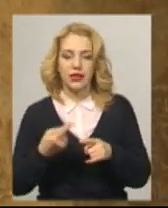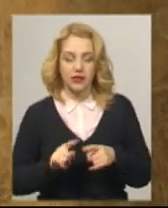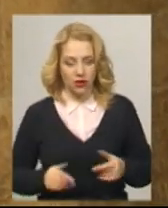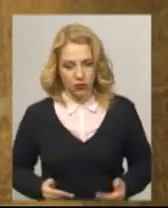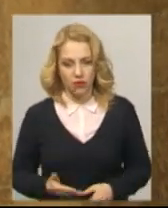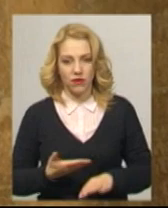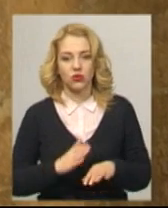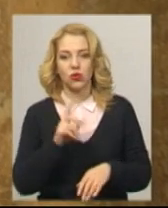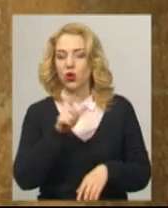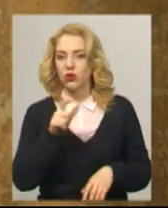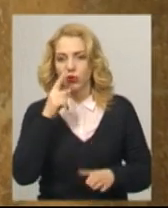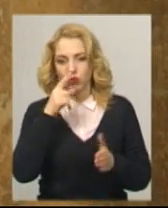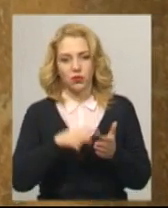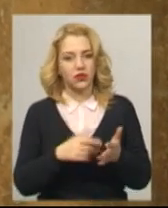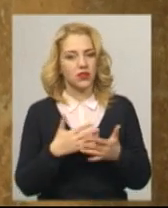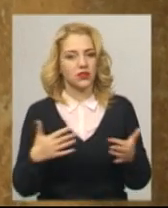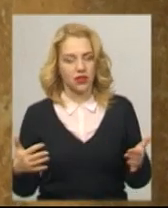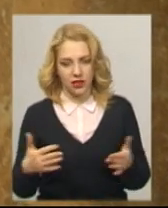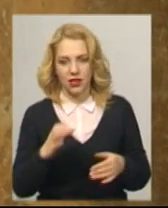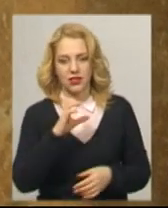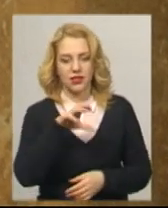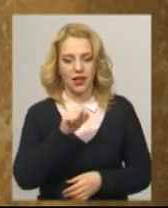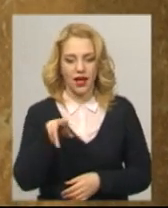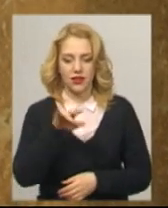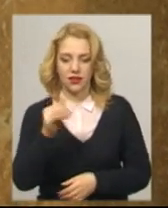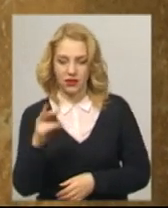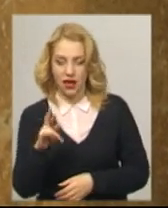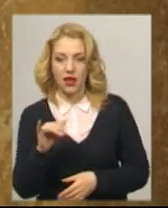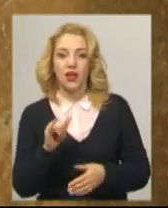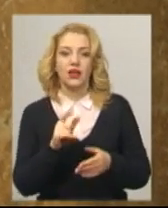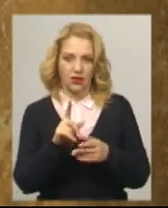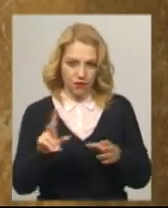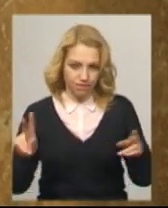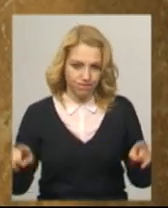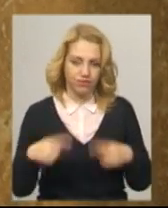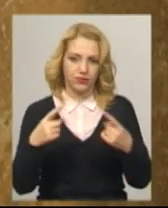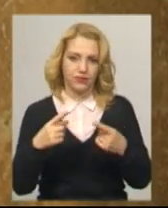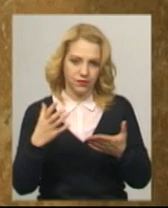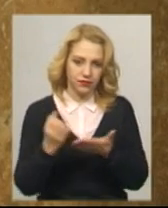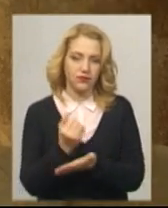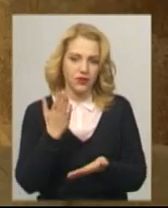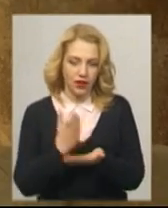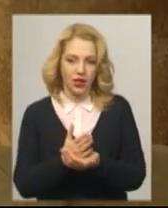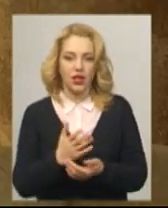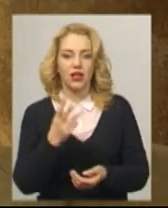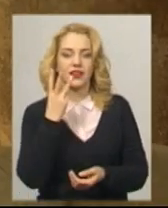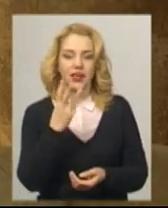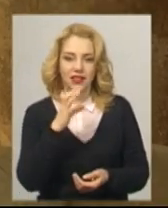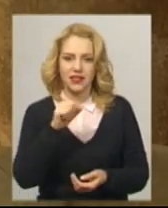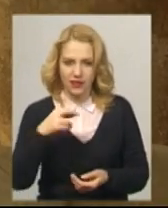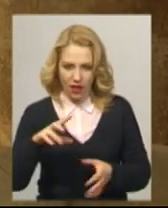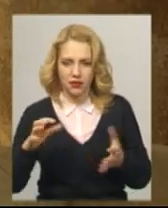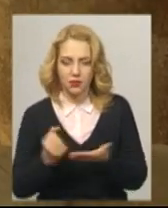Люди потрапляють з різними стадіями, і виходили з хвороби з різними стадіями, і з третіми виходили. Але є